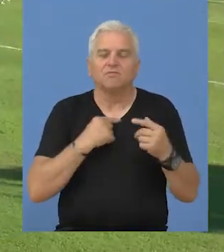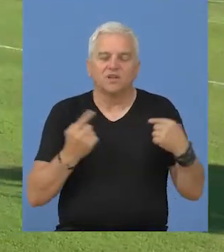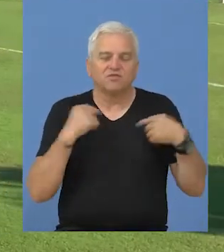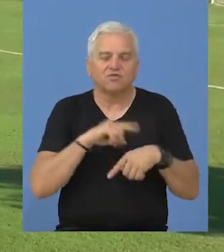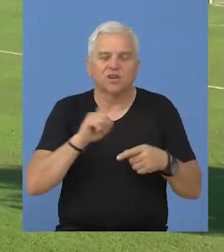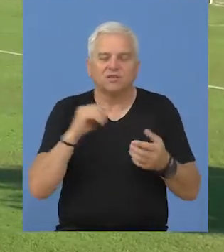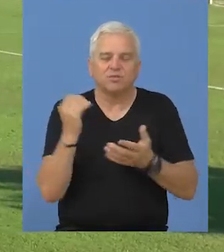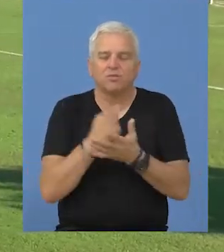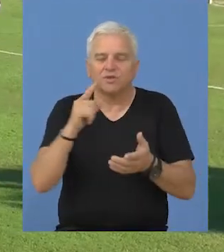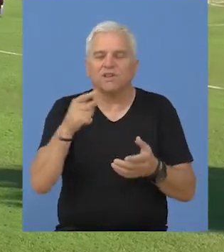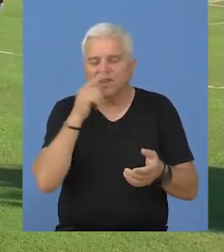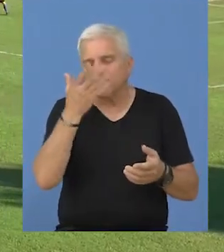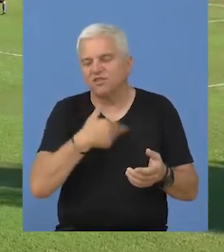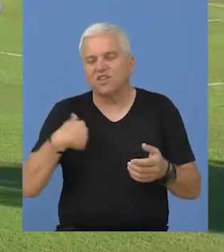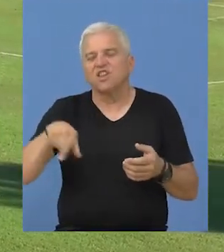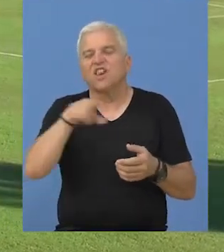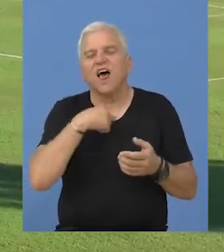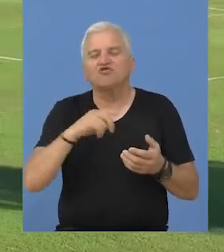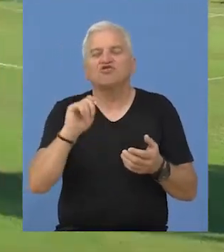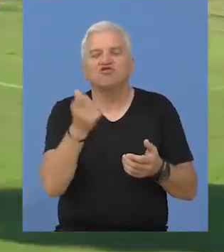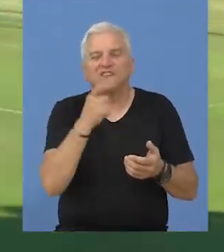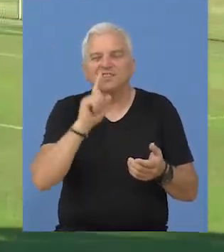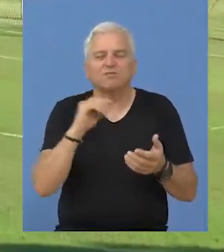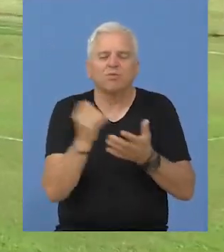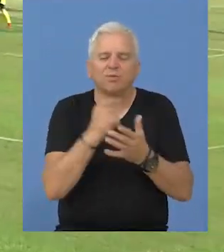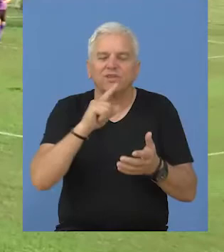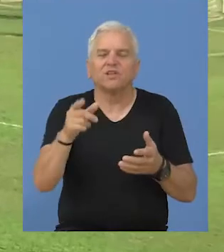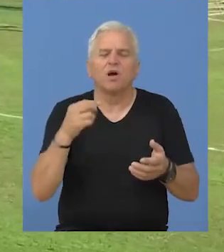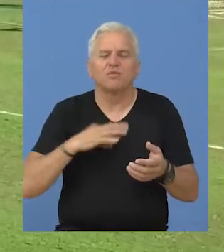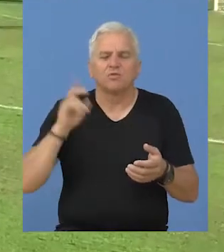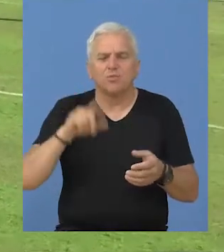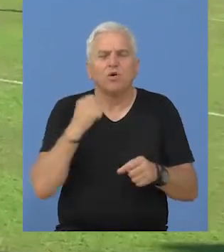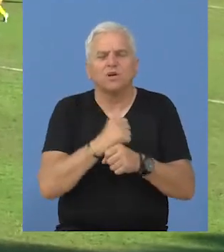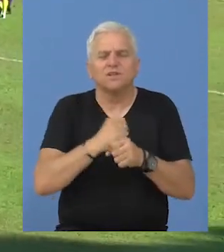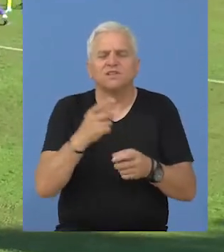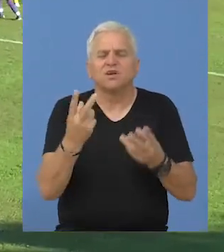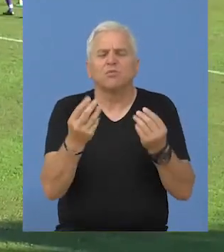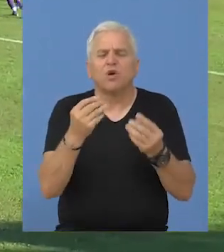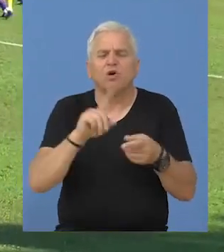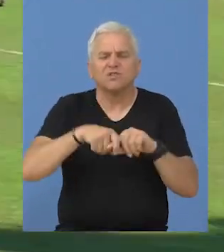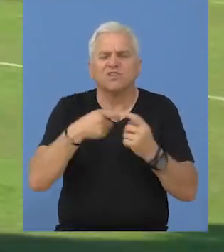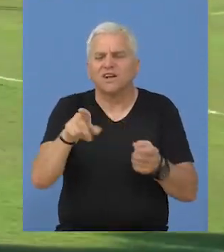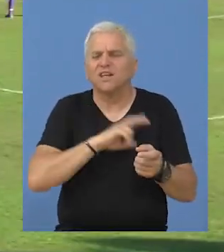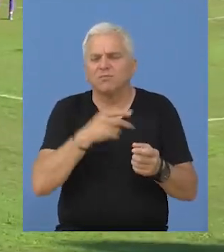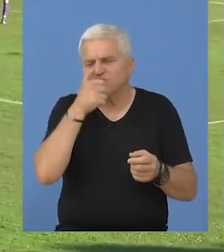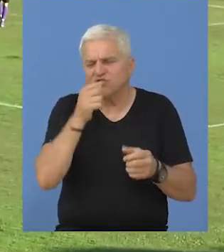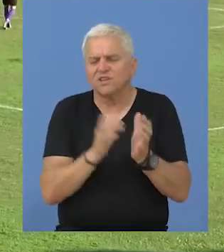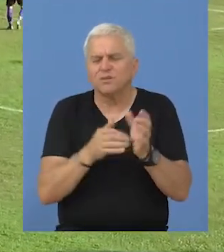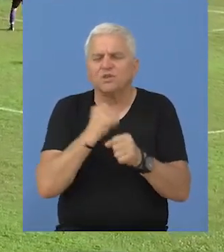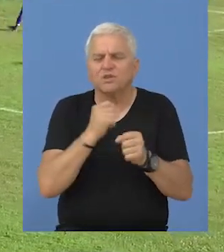nažalost, eto, nismo uspeli da materializujemo te naše šanse što smo imali. Mora još da se radi, ima dosta detalja na